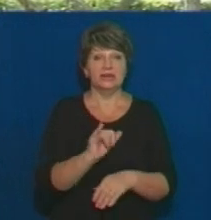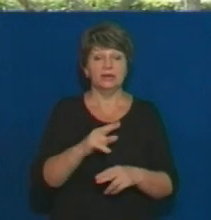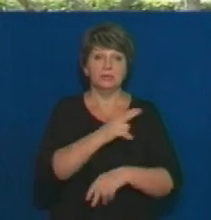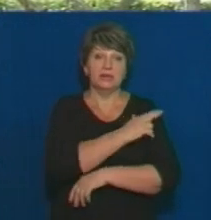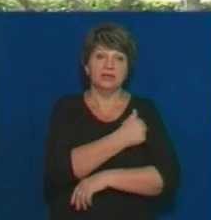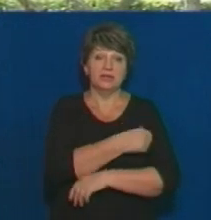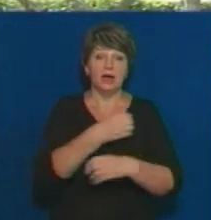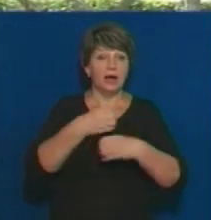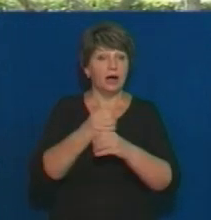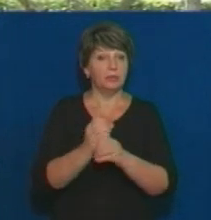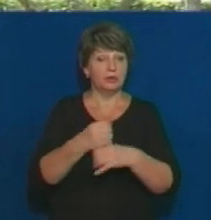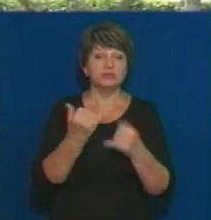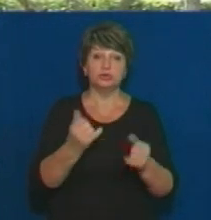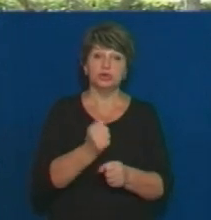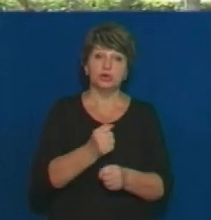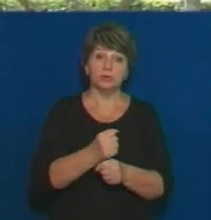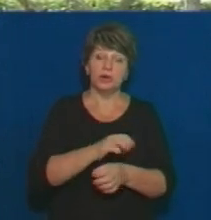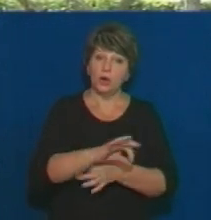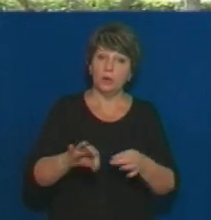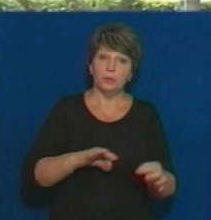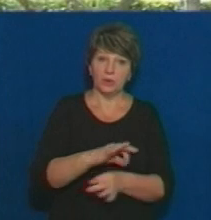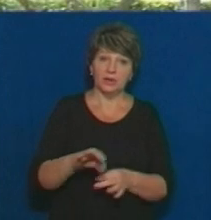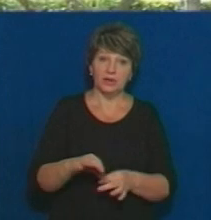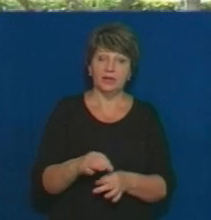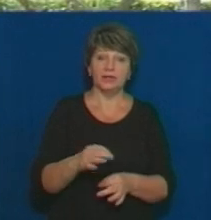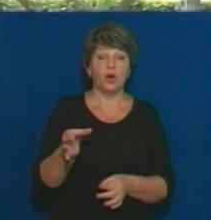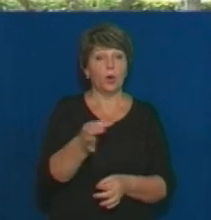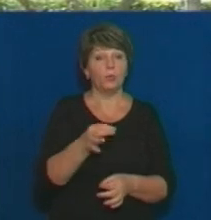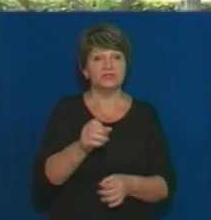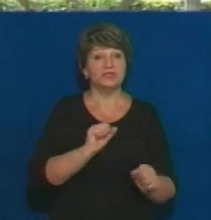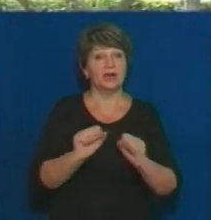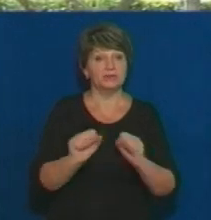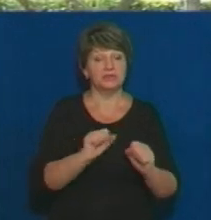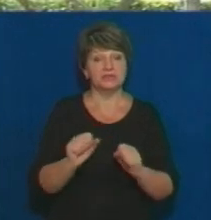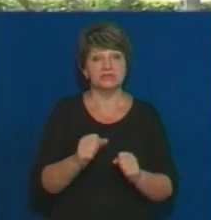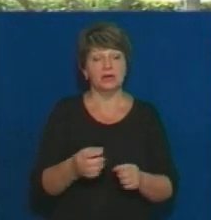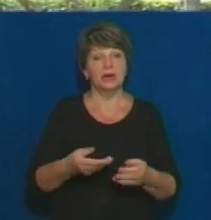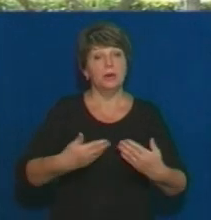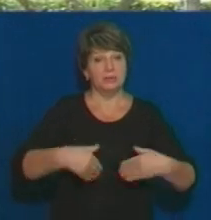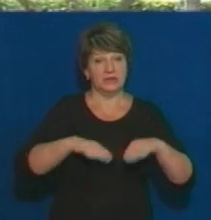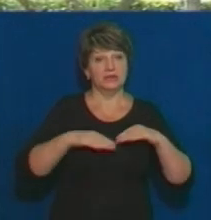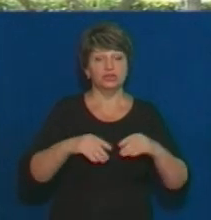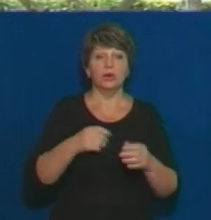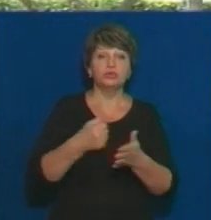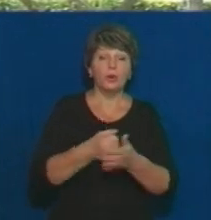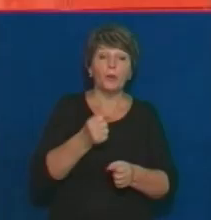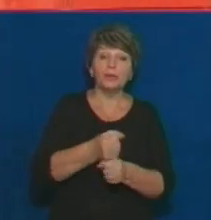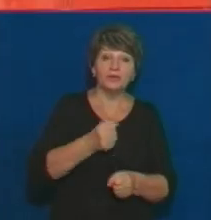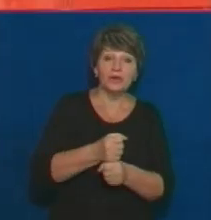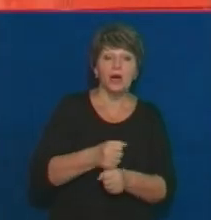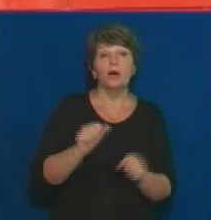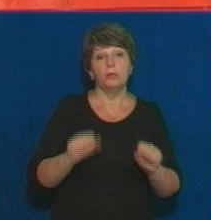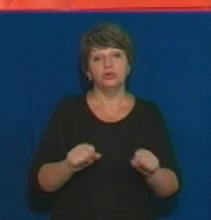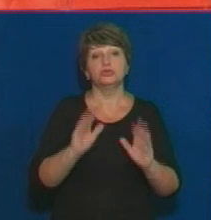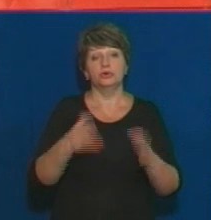тому що обласна адміністрація сказала, «Попрацюйте над напрямком Центру безпеки і, можливо, у нас буде співфінансування».